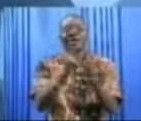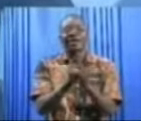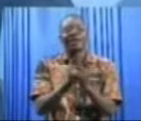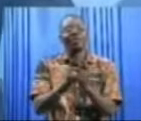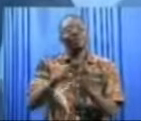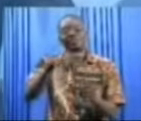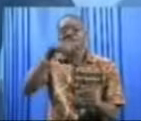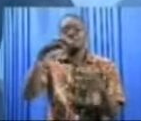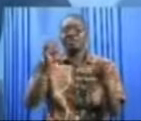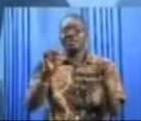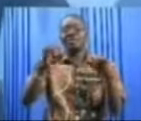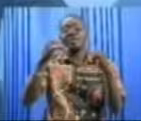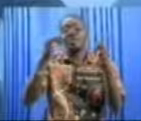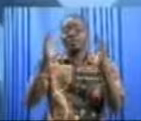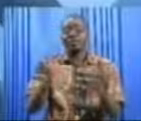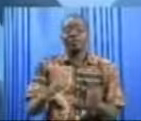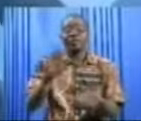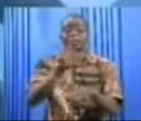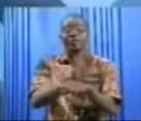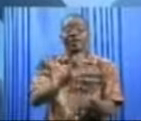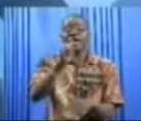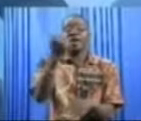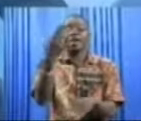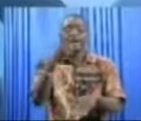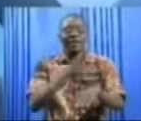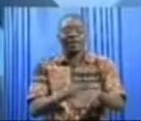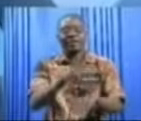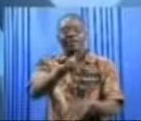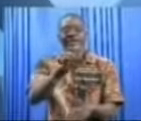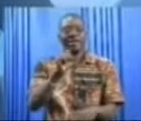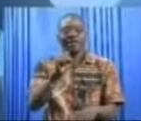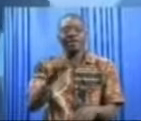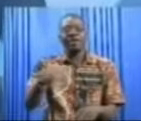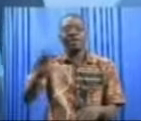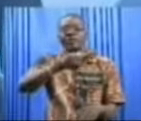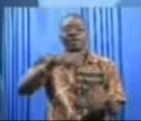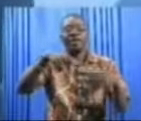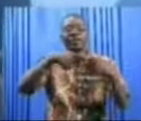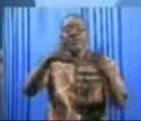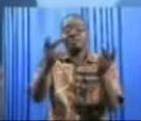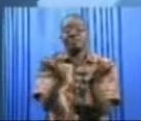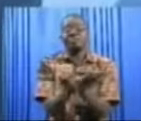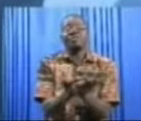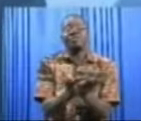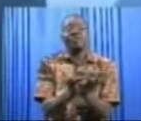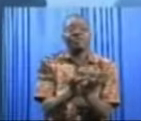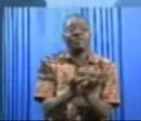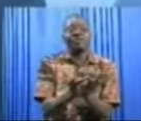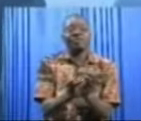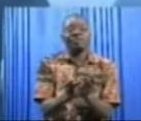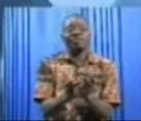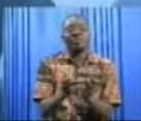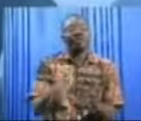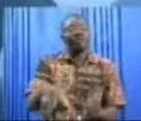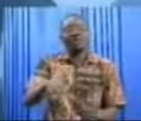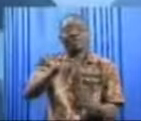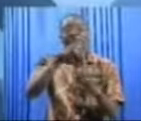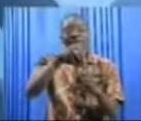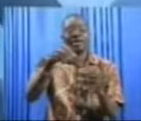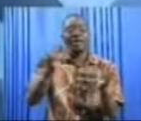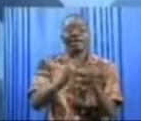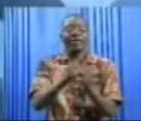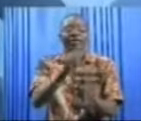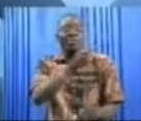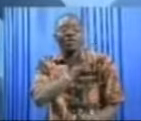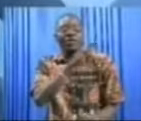panthères, c'est ce soir à 15h30. Mais bien avant, à 15h, vous avez un plateau spécial avec, naturellement, Modeste Ouidraogo qui sera